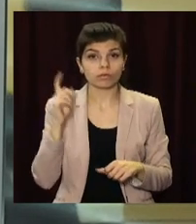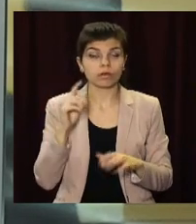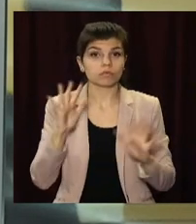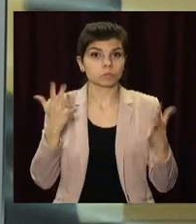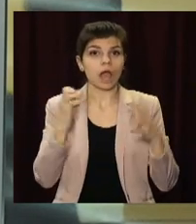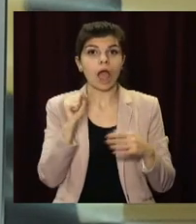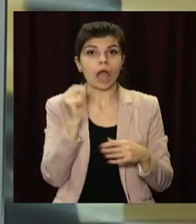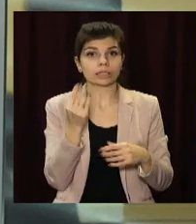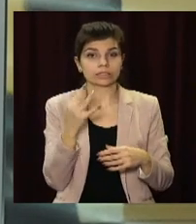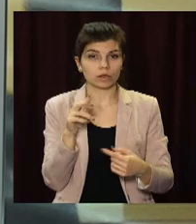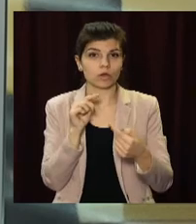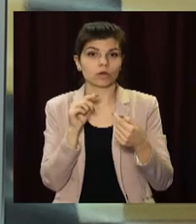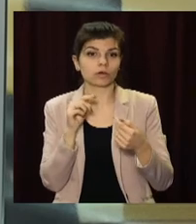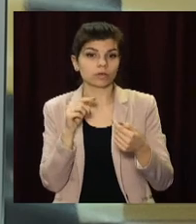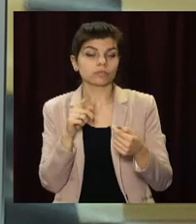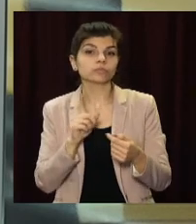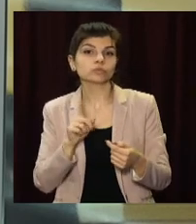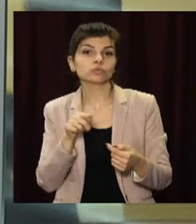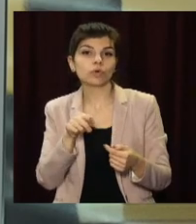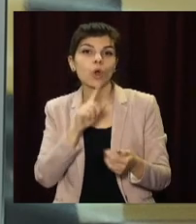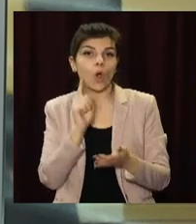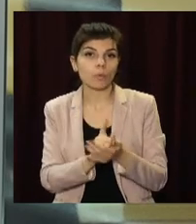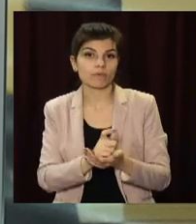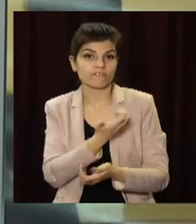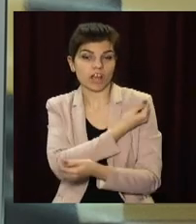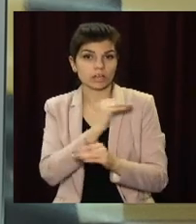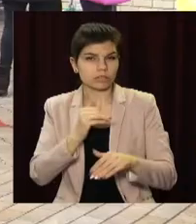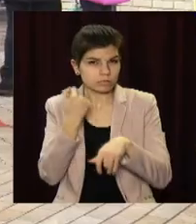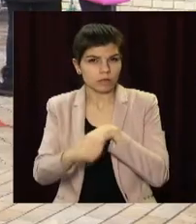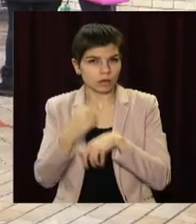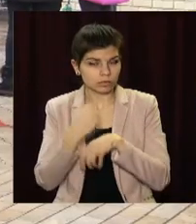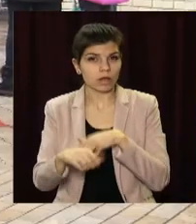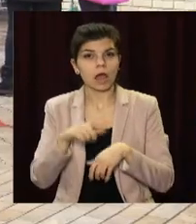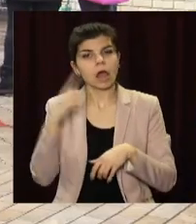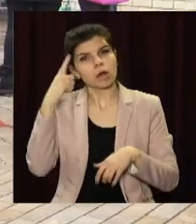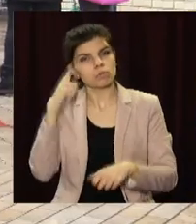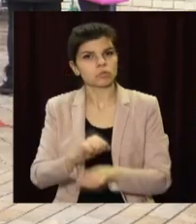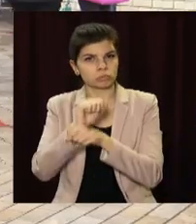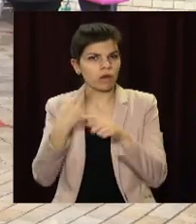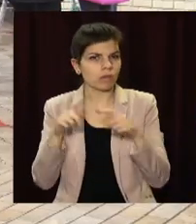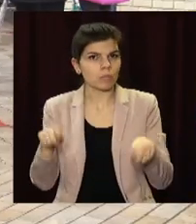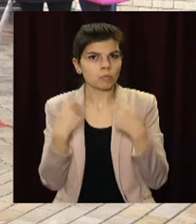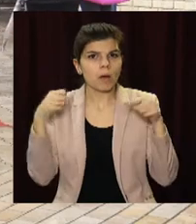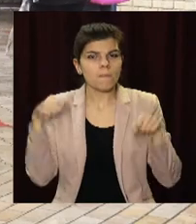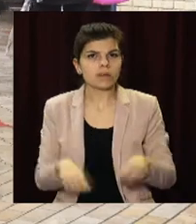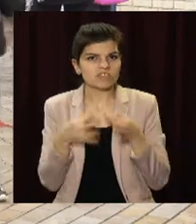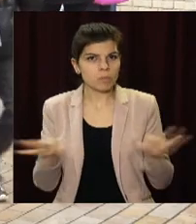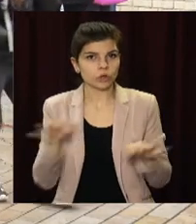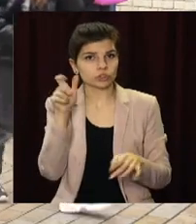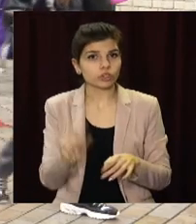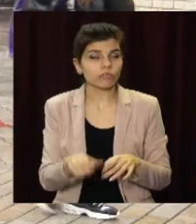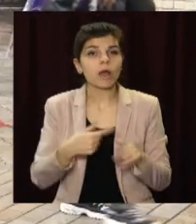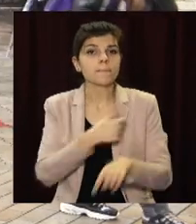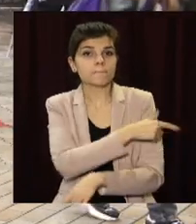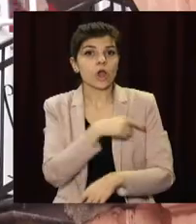відбулася акція проти законопроєкту, що передбачає обов'язкову вакцинацію дітей. На думку мітингарів, це порушує права і свободи людини.